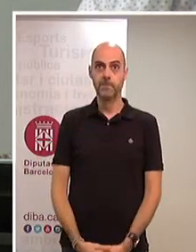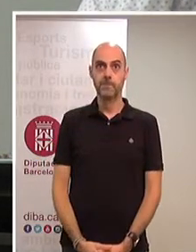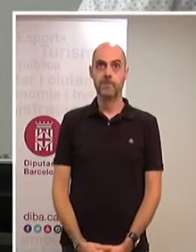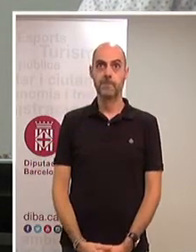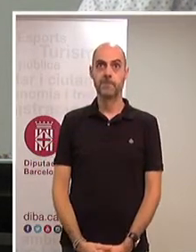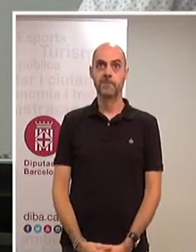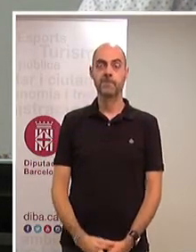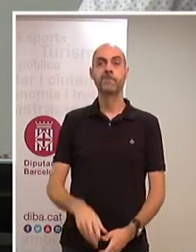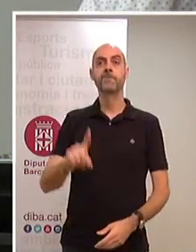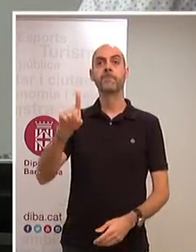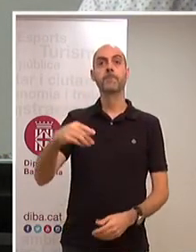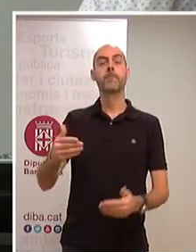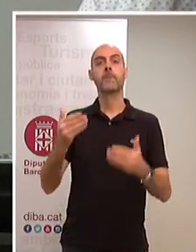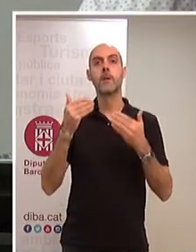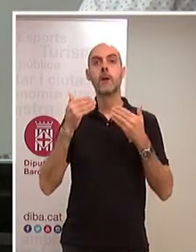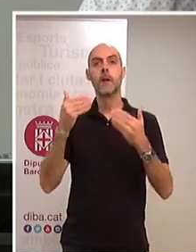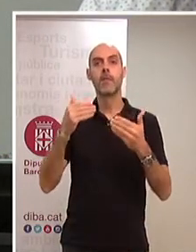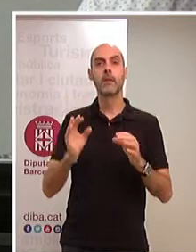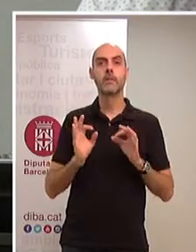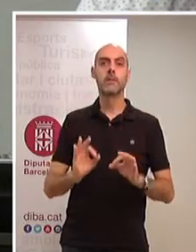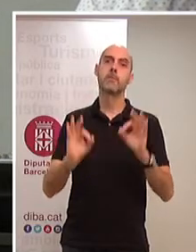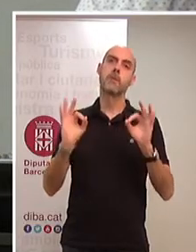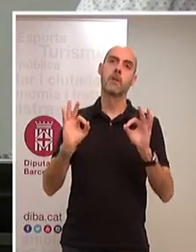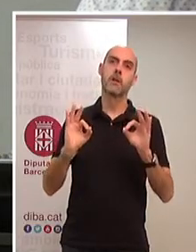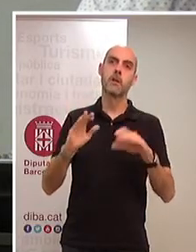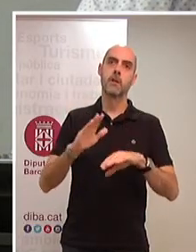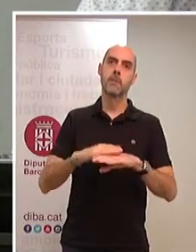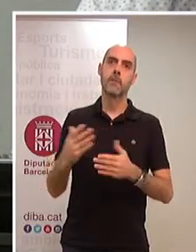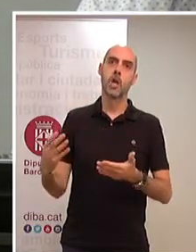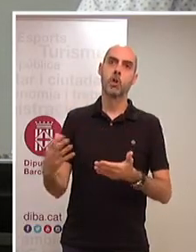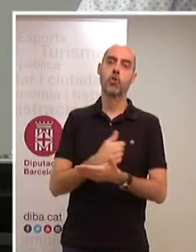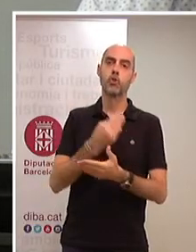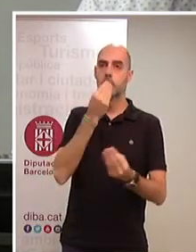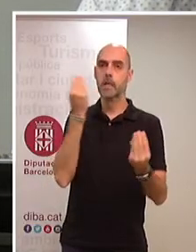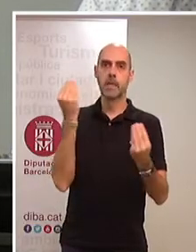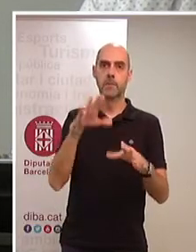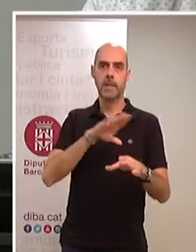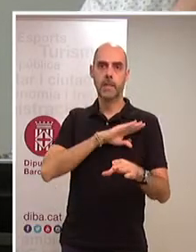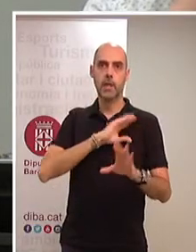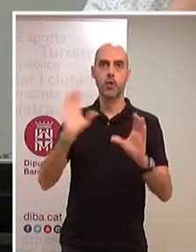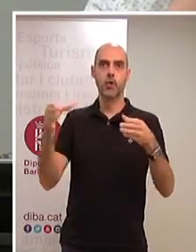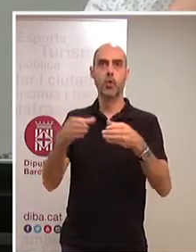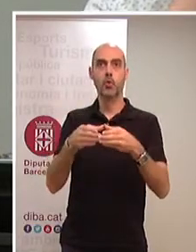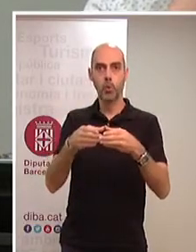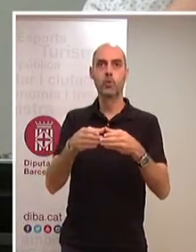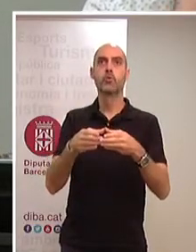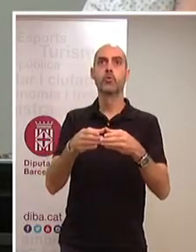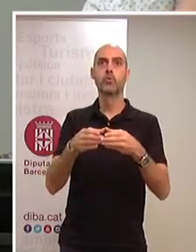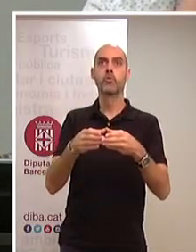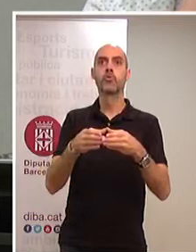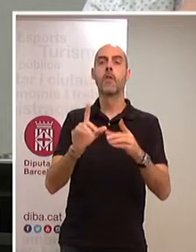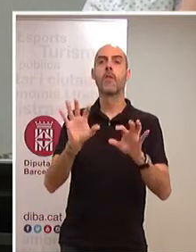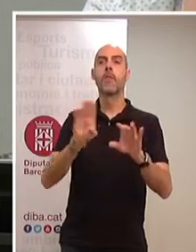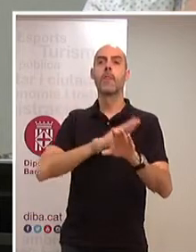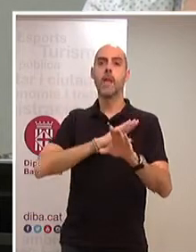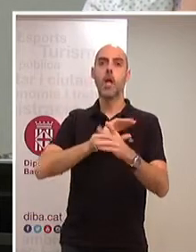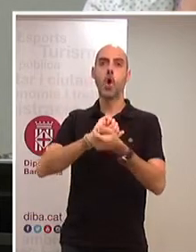fer un agraïment especial a tots els representants dels grups que són a l'oposició.